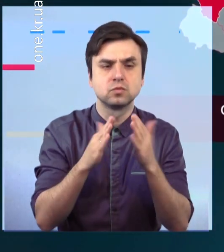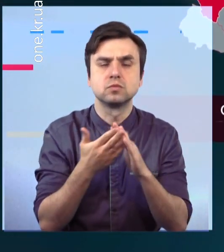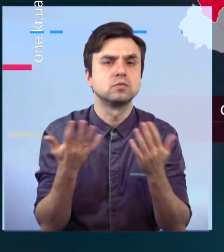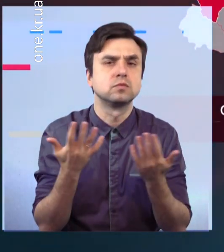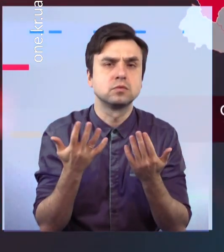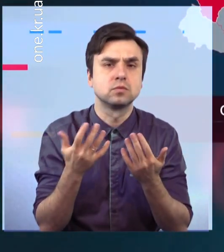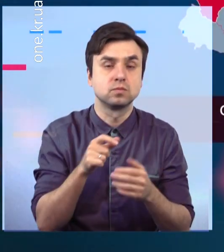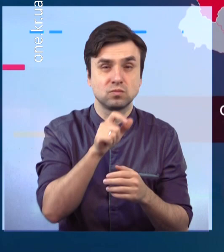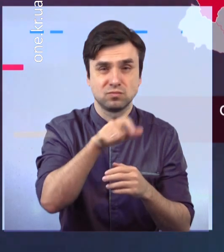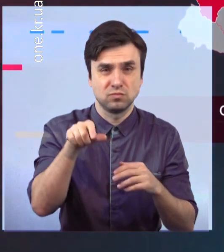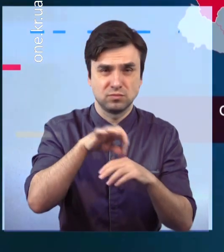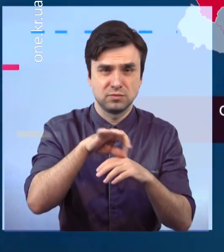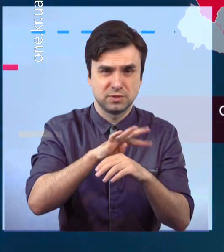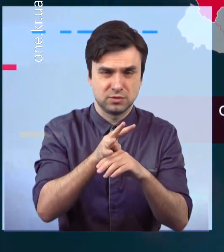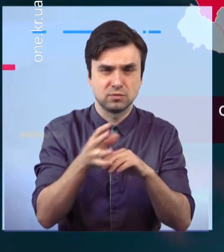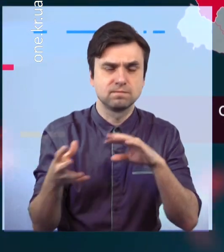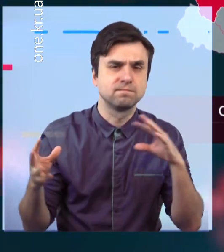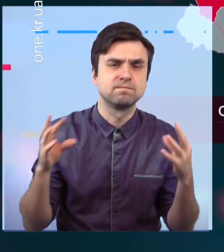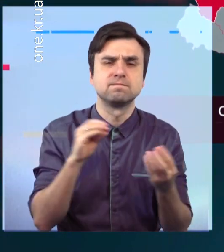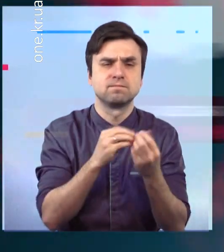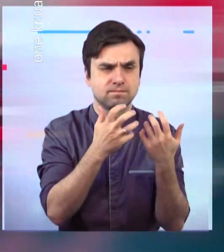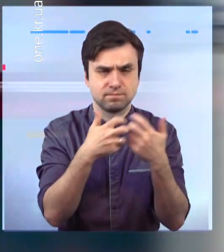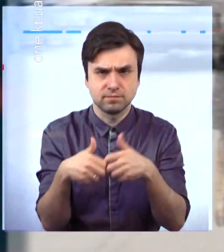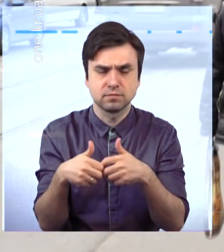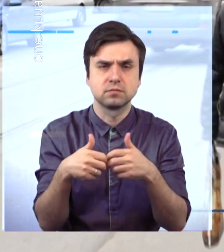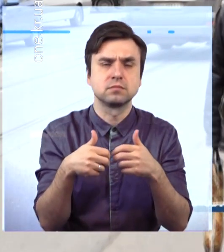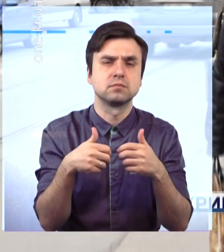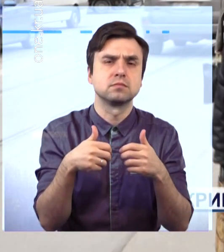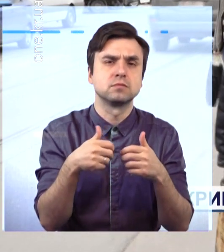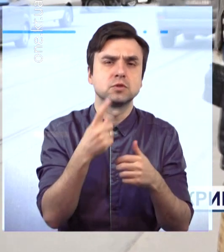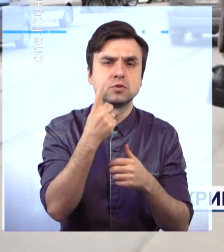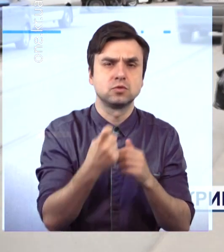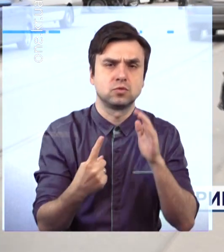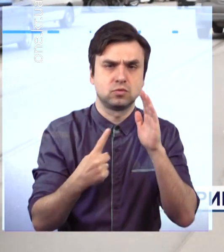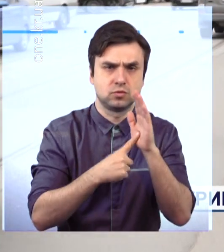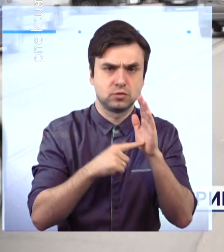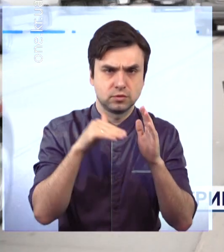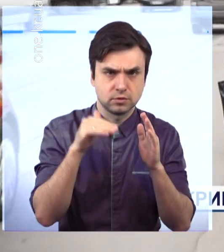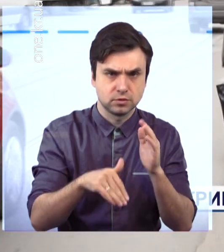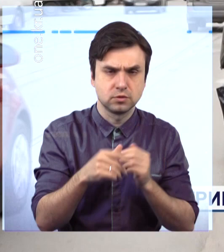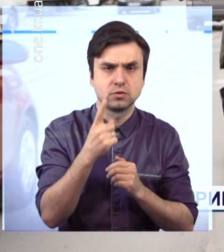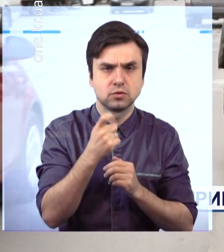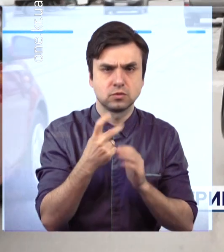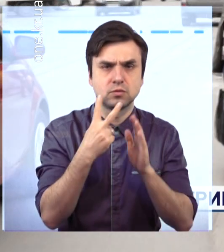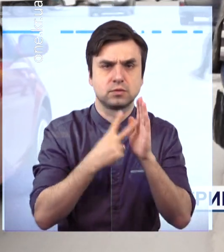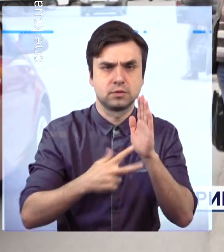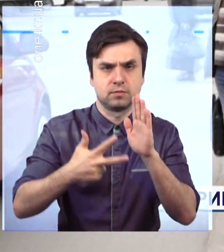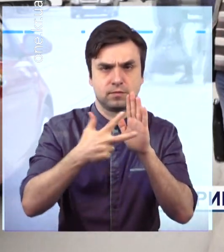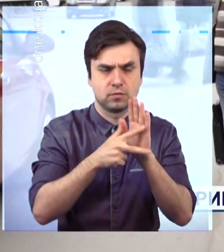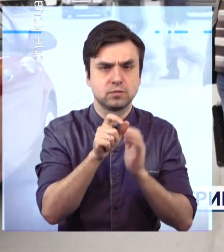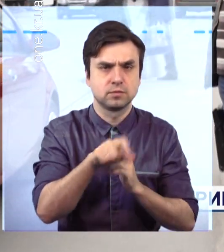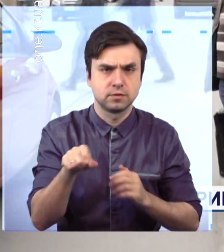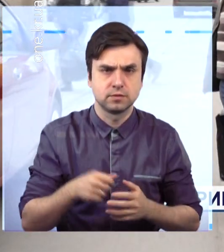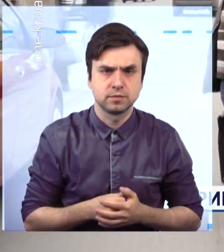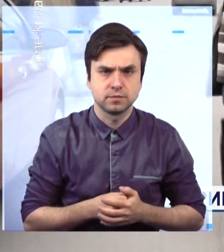хворих на COVID-19 у Дніпропетровській області становить 106 тисяч 178 випадків. У